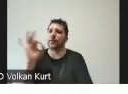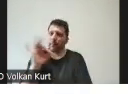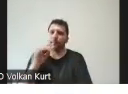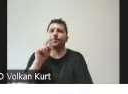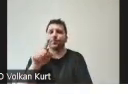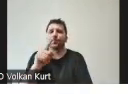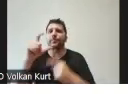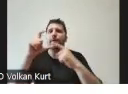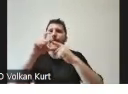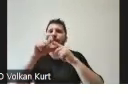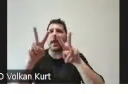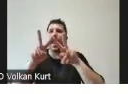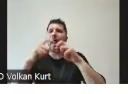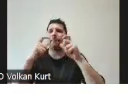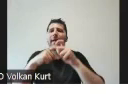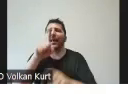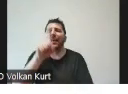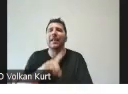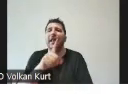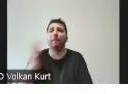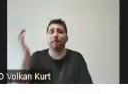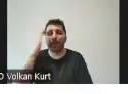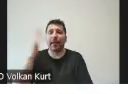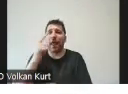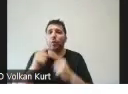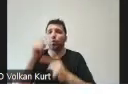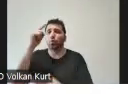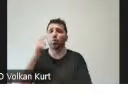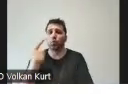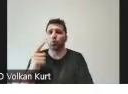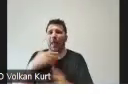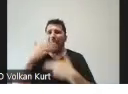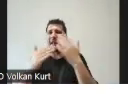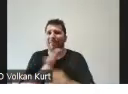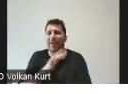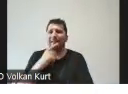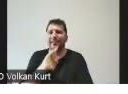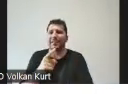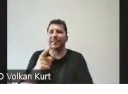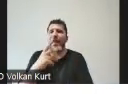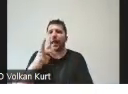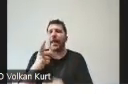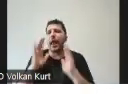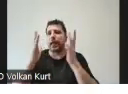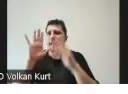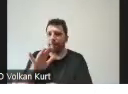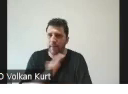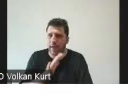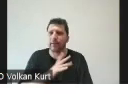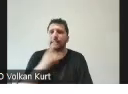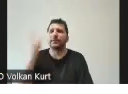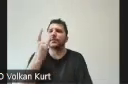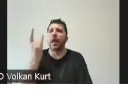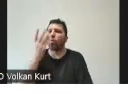Onu Emre'nin ilk başta en üst üzerinden geçtiği slide'lar bu etkinlikte var. Seyahat de olabilir